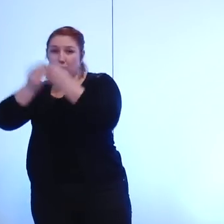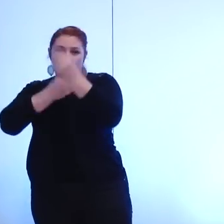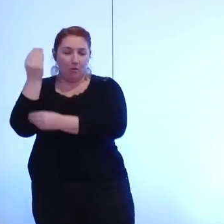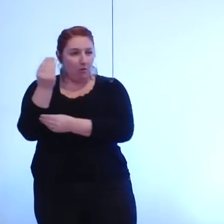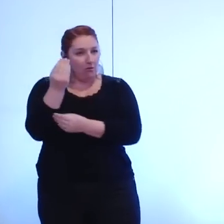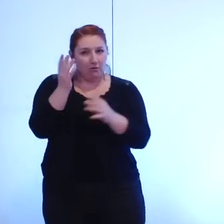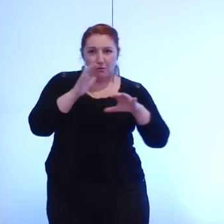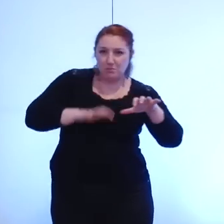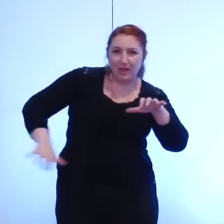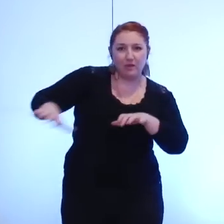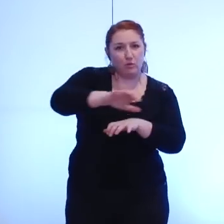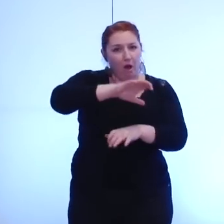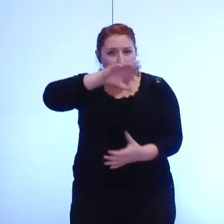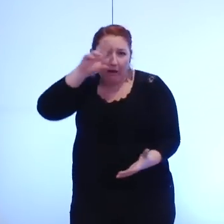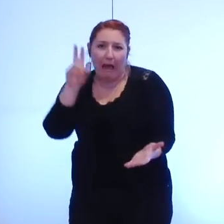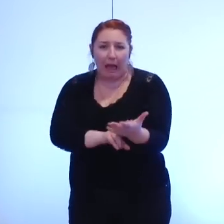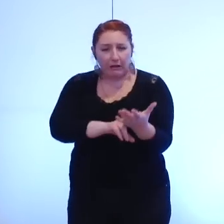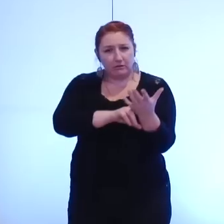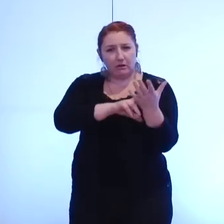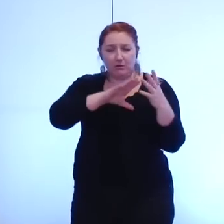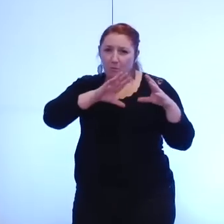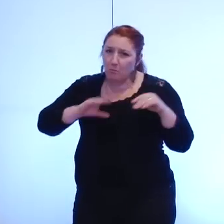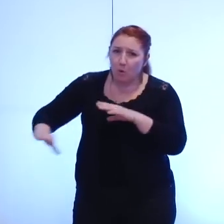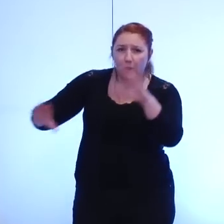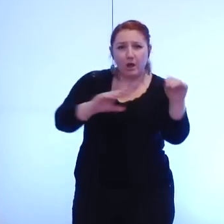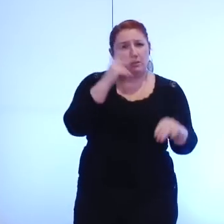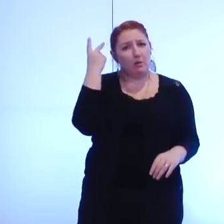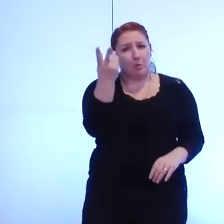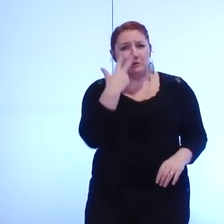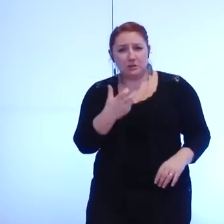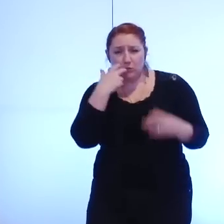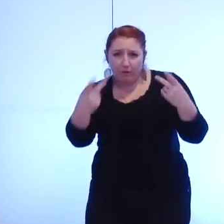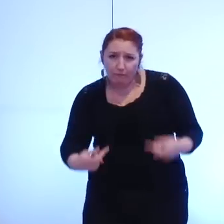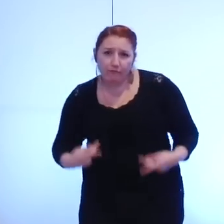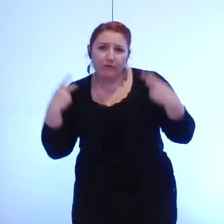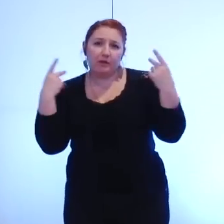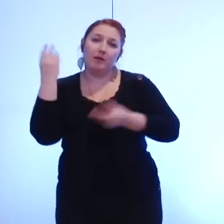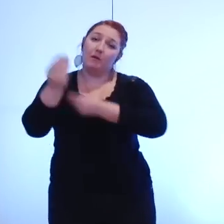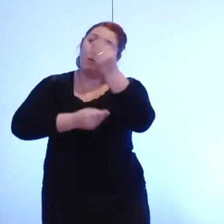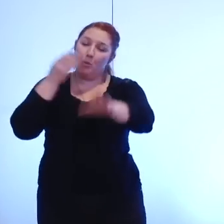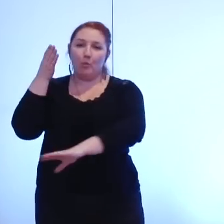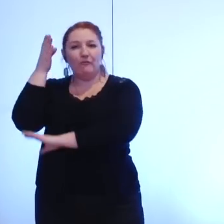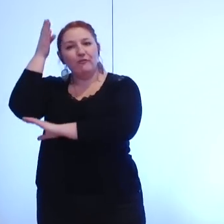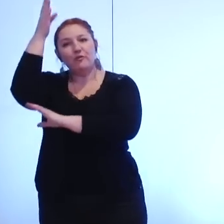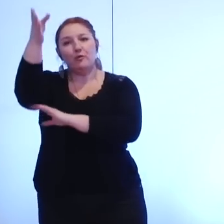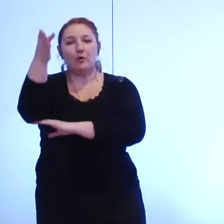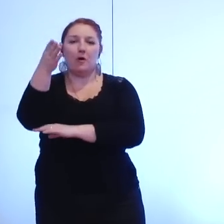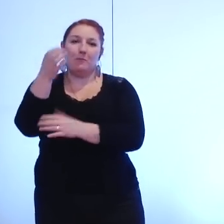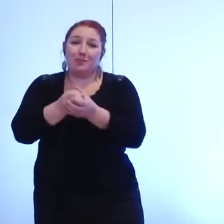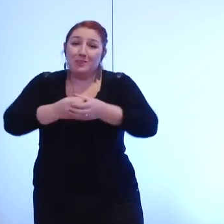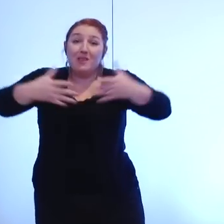les réalités concrètes de vie de nos concitoyens soit dans les réalités effectivement de développement futur de notre agglomération